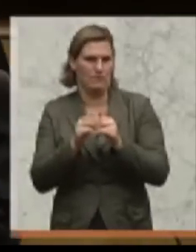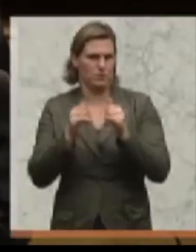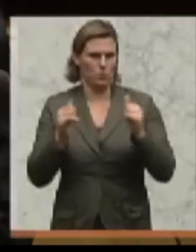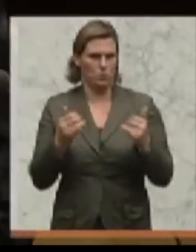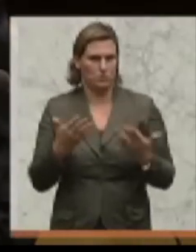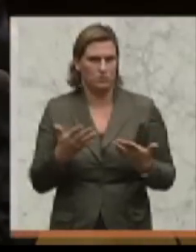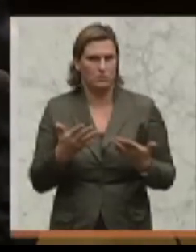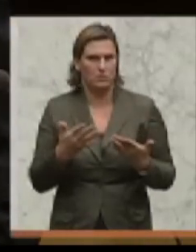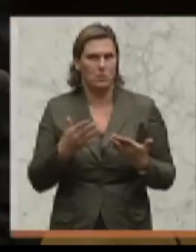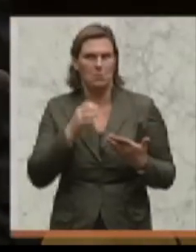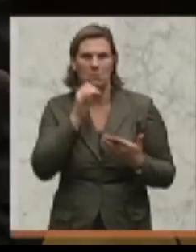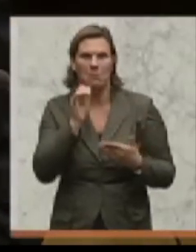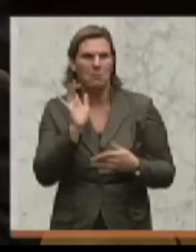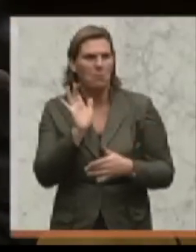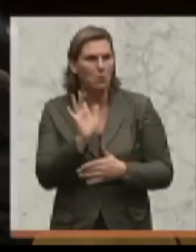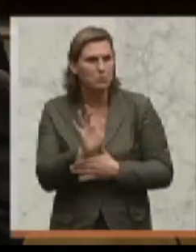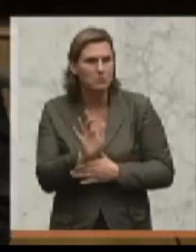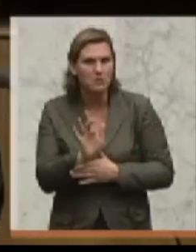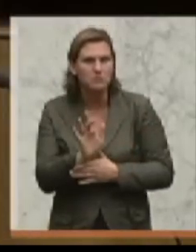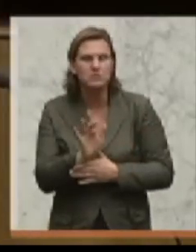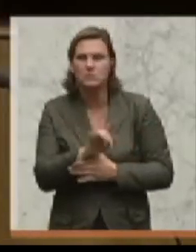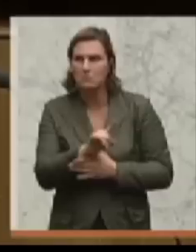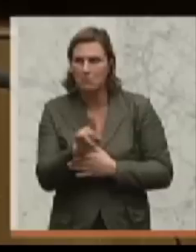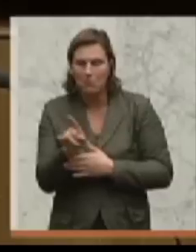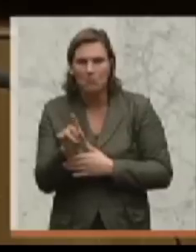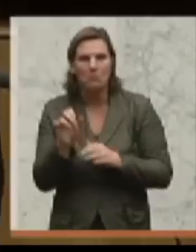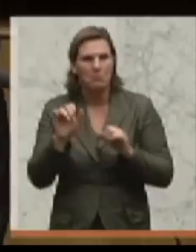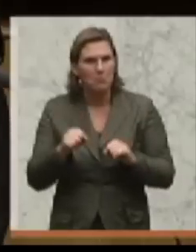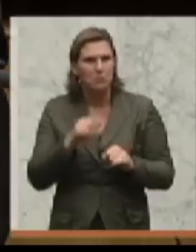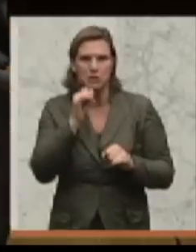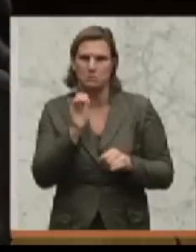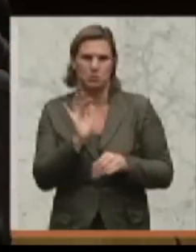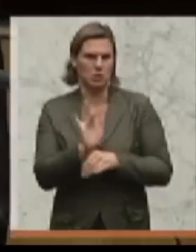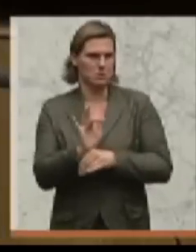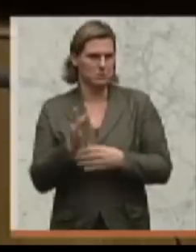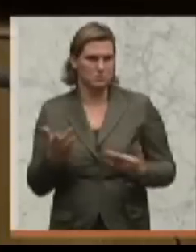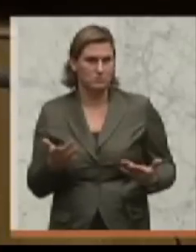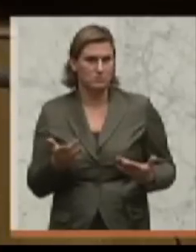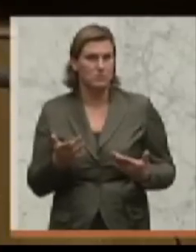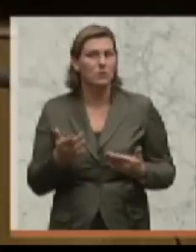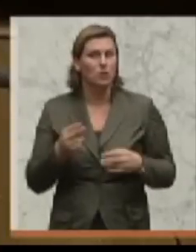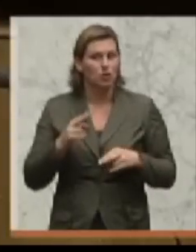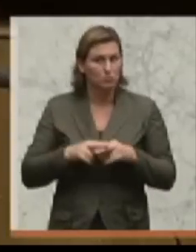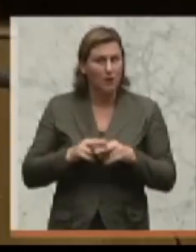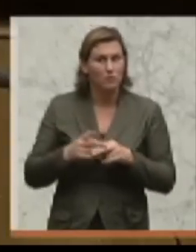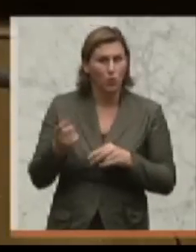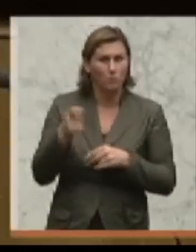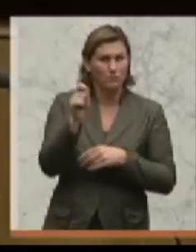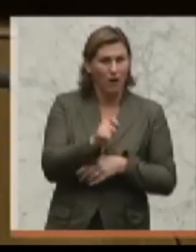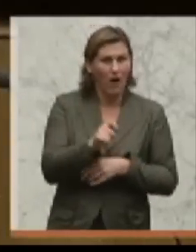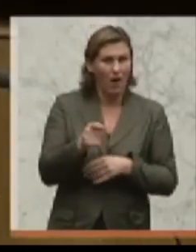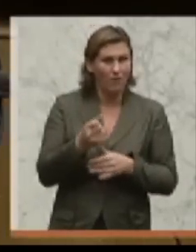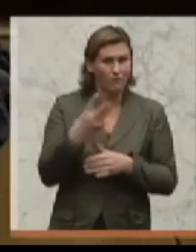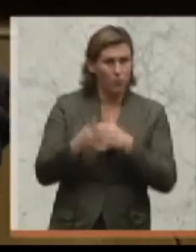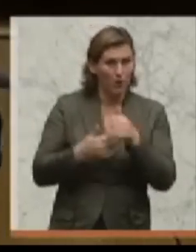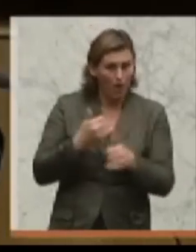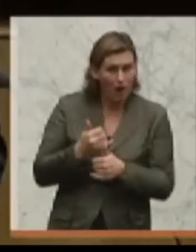ohne Protest. Na klar, wenn Kohl und Blecher das entscheiden, dann gibt es auch keinen Protest. Den Protest werden Sie dann spätestens bei der Wahl im nächsten Jahr sehen, von